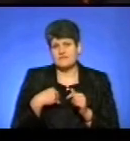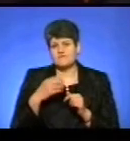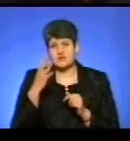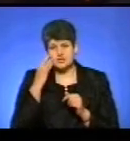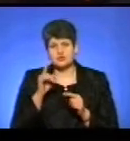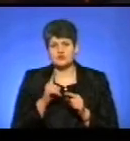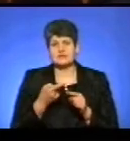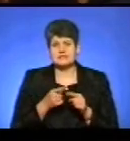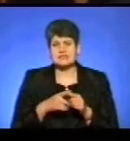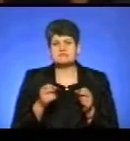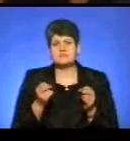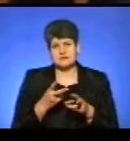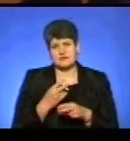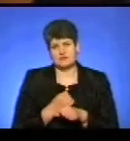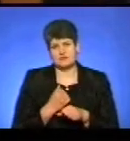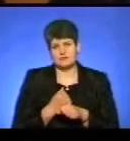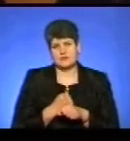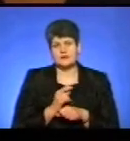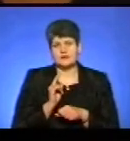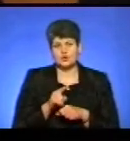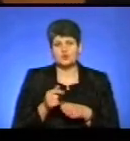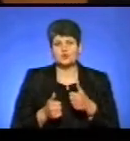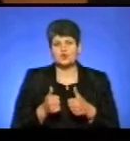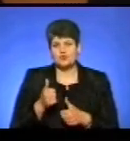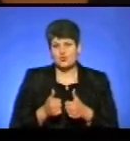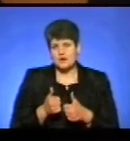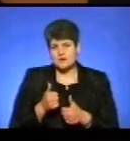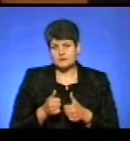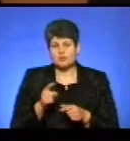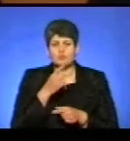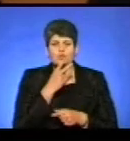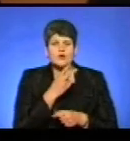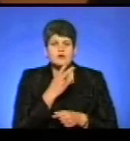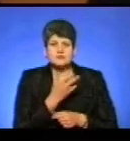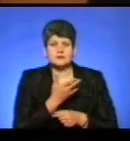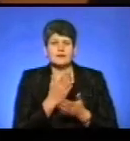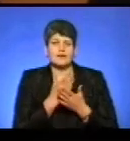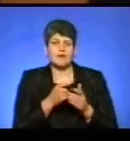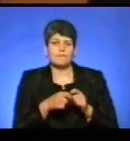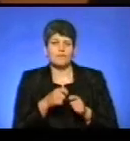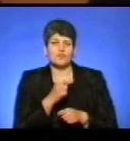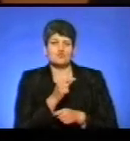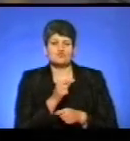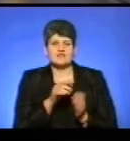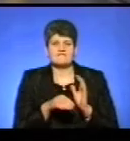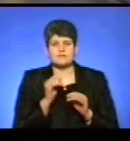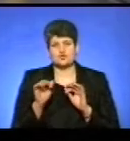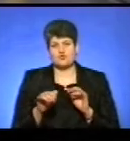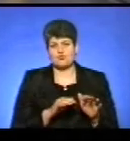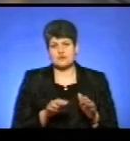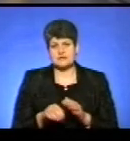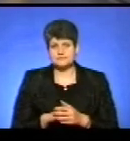хтось зробив спеціально для того, щоб з конкурентів, так би мовити, показати, що є порушення виборчого процесу.